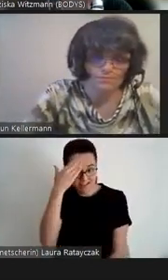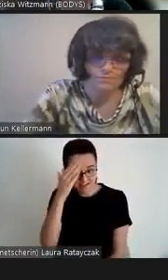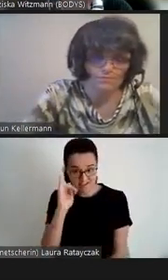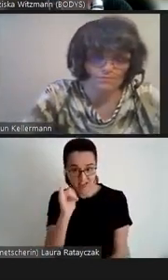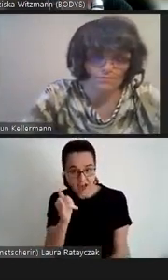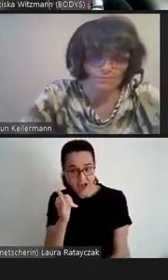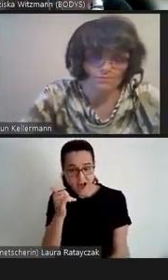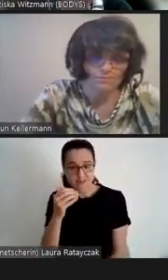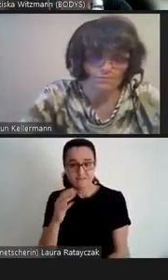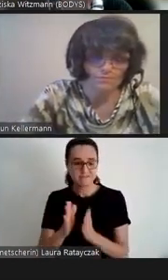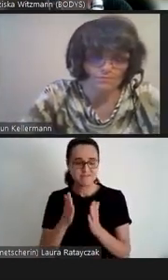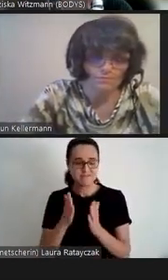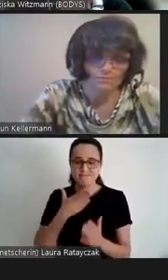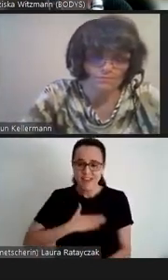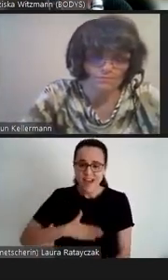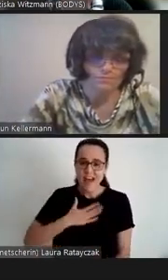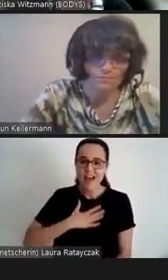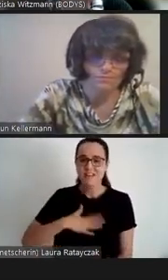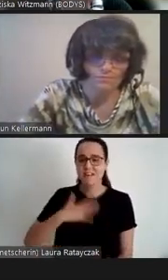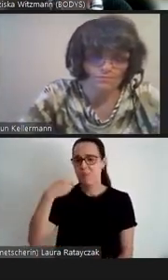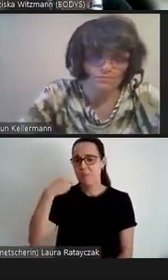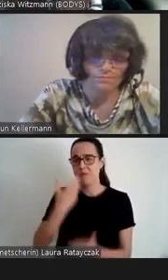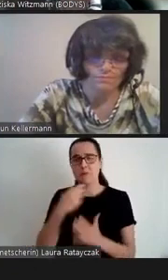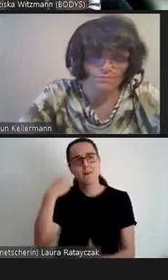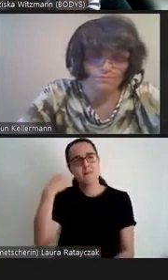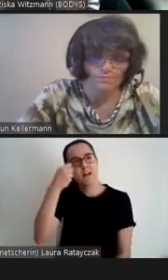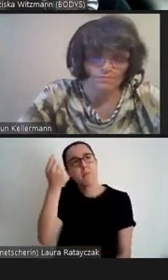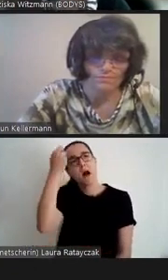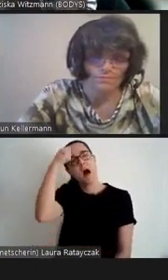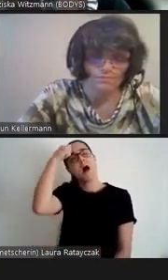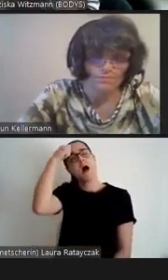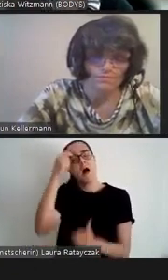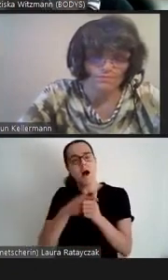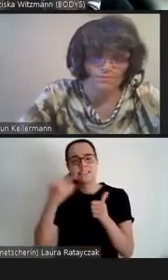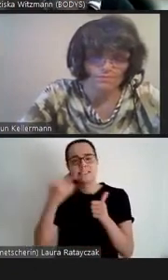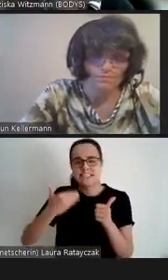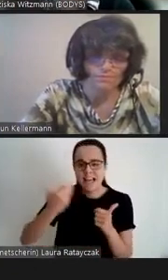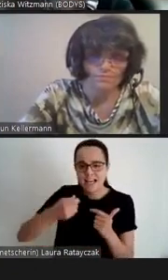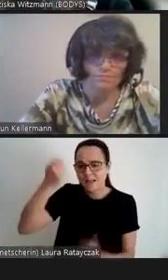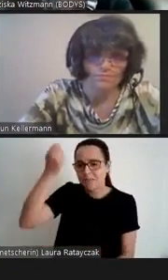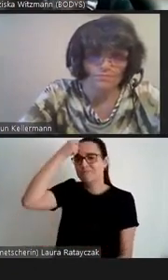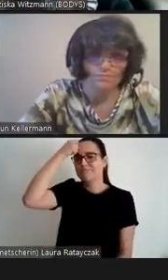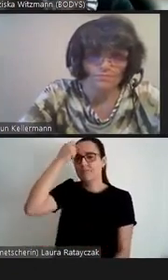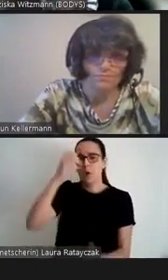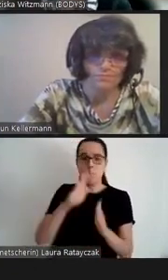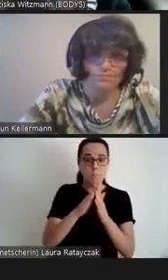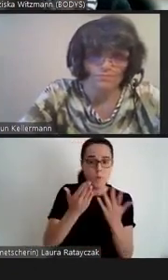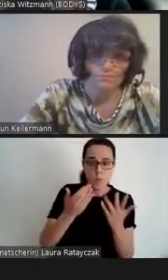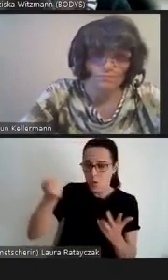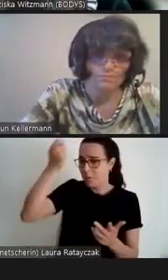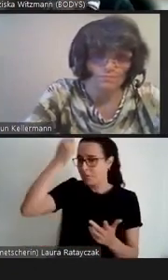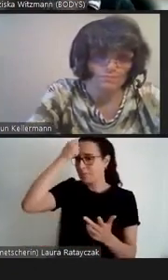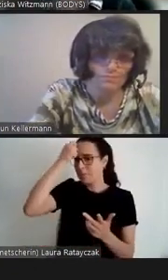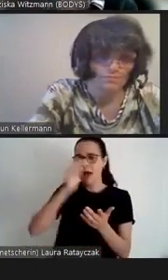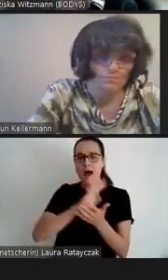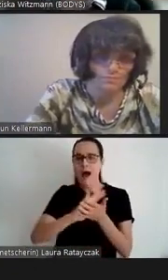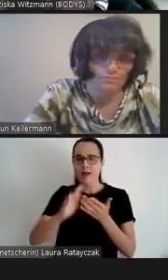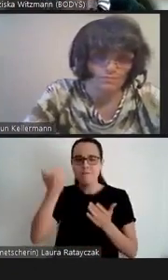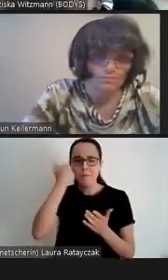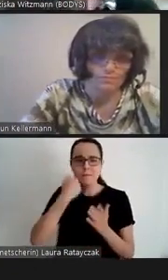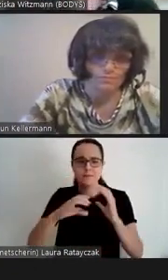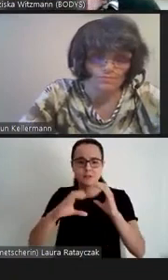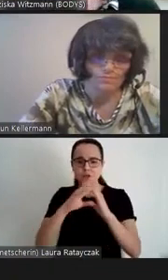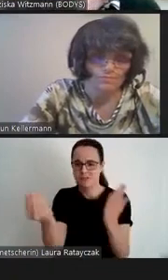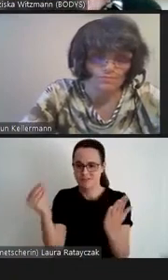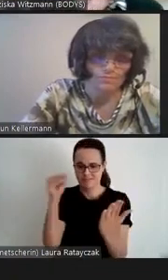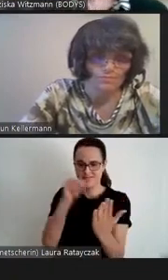einfällt, ein Film, eine Serie, gerne auch ein Buch, schreiben Sie es uns in